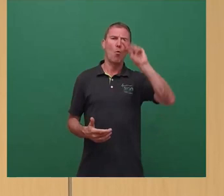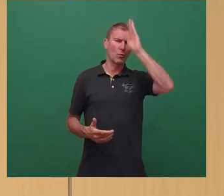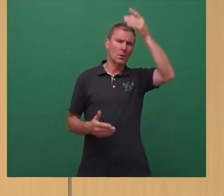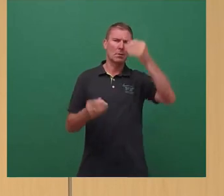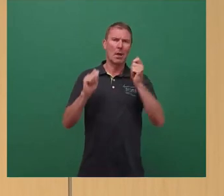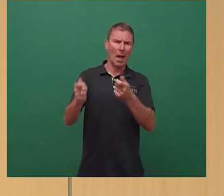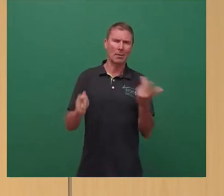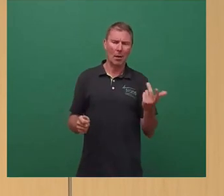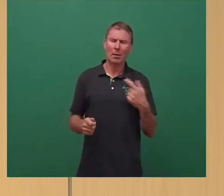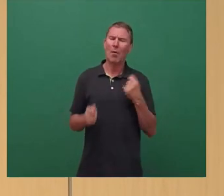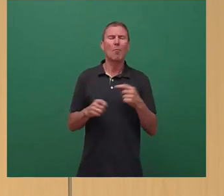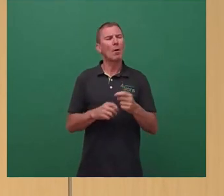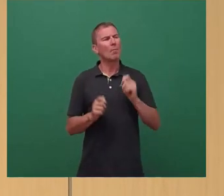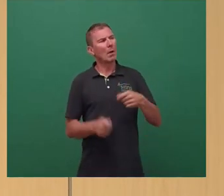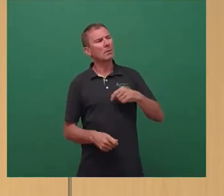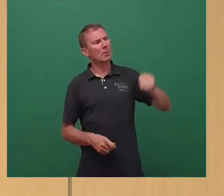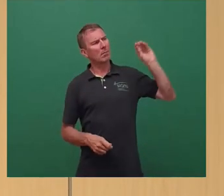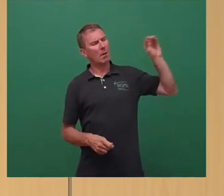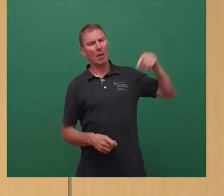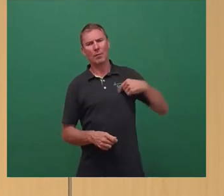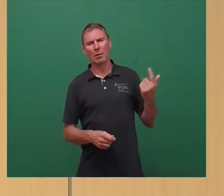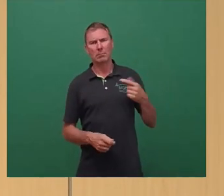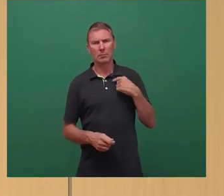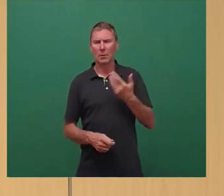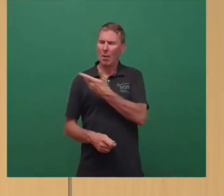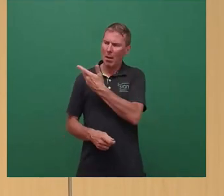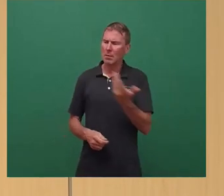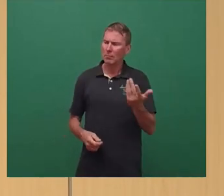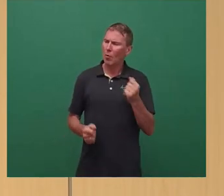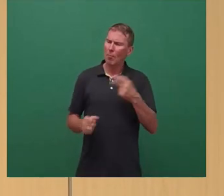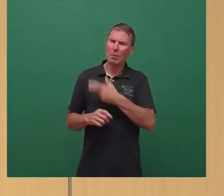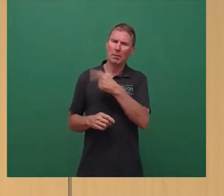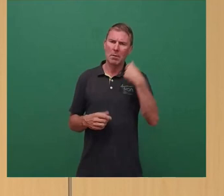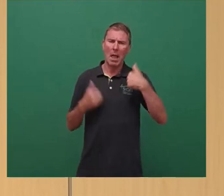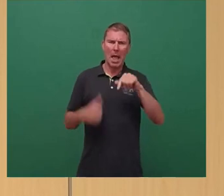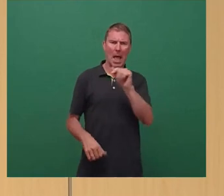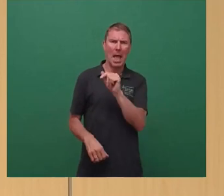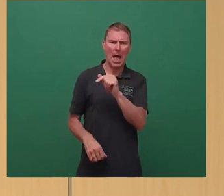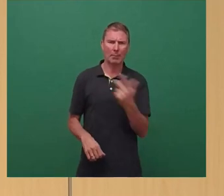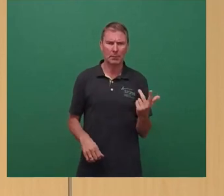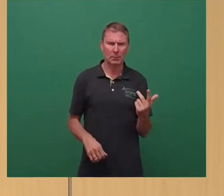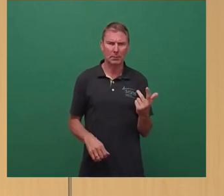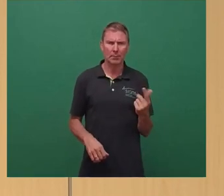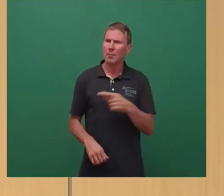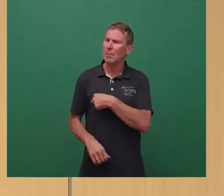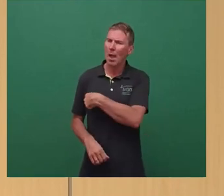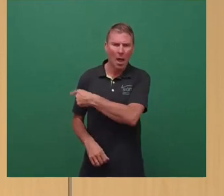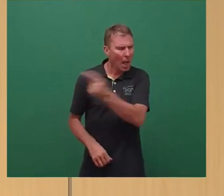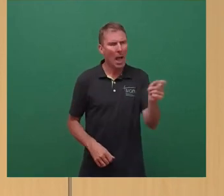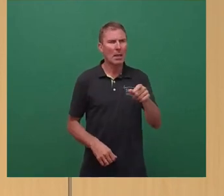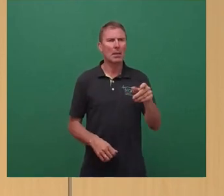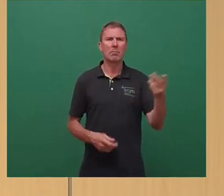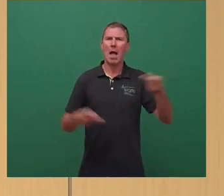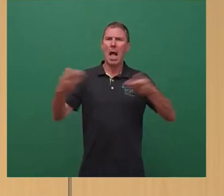portere den Oberbürgermeister auf, dass er, ich sage mal, im Herbst dort alle einlädt, alle Beteiligten und hier